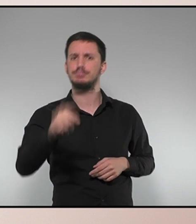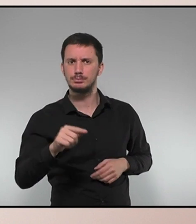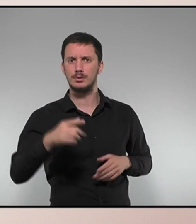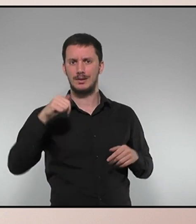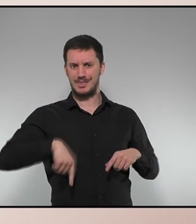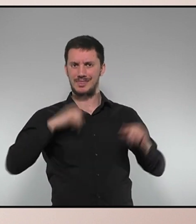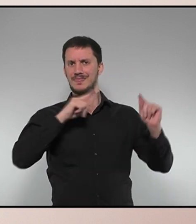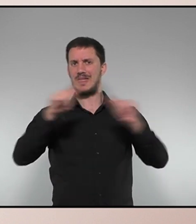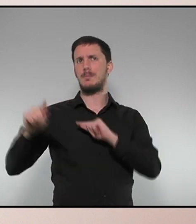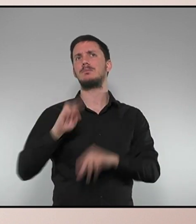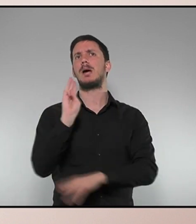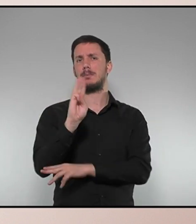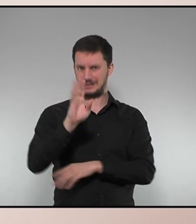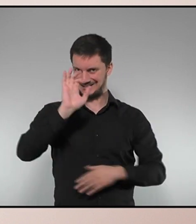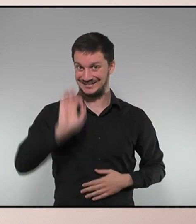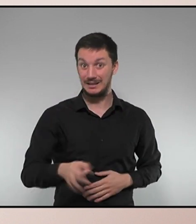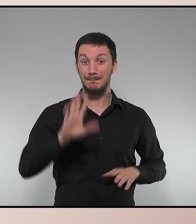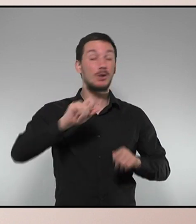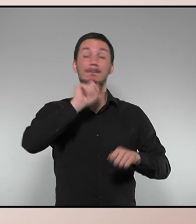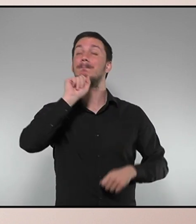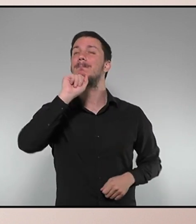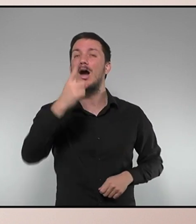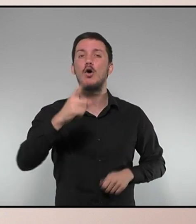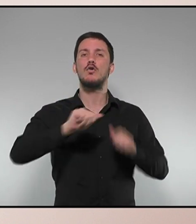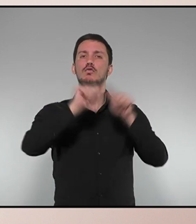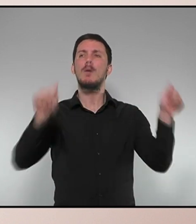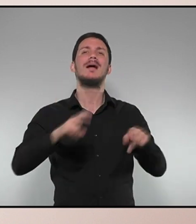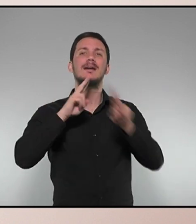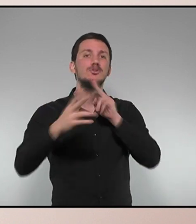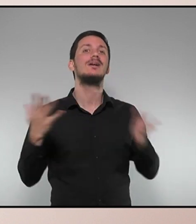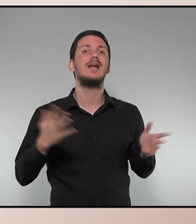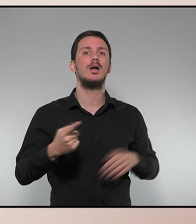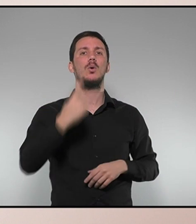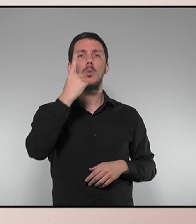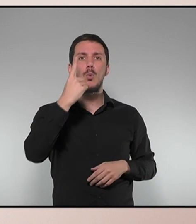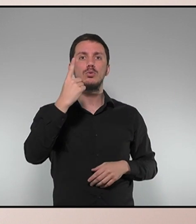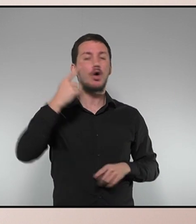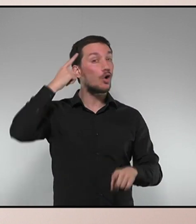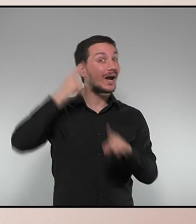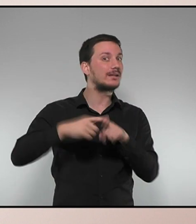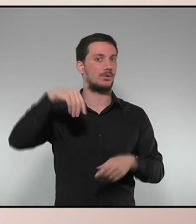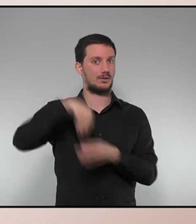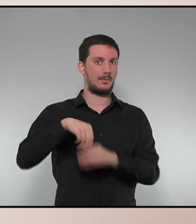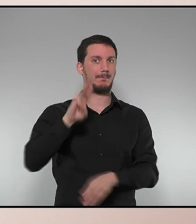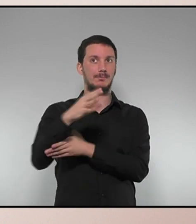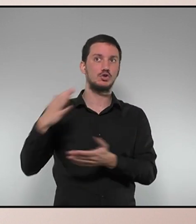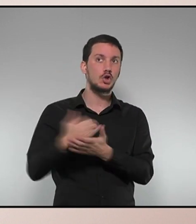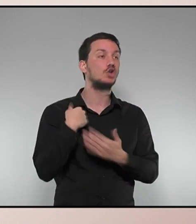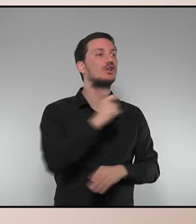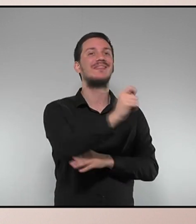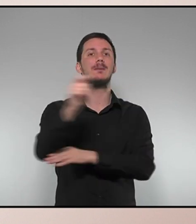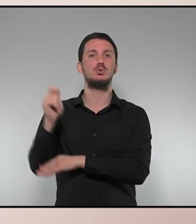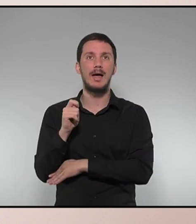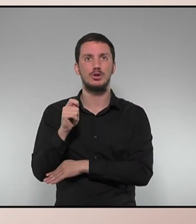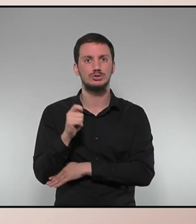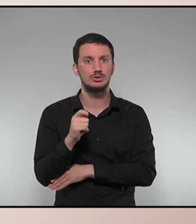marc d'aquest debat parlamentari. Però la millor resposta que pot donar aquest Parlament és una de les funcions que té aquest Parlament i que tenim tots els diputats i diputades